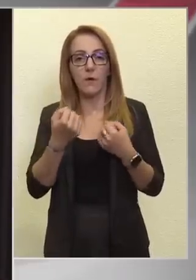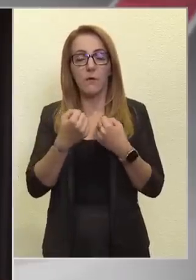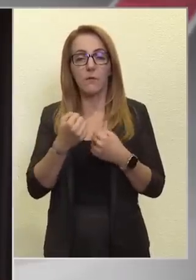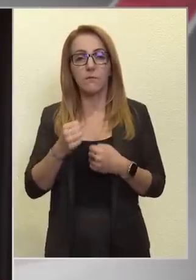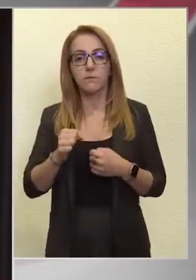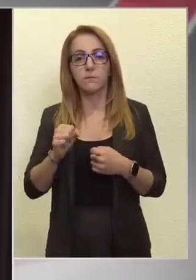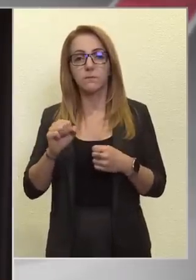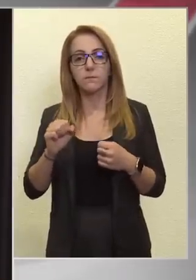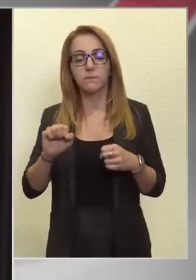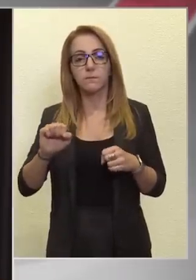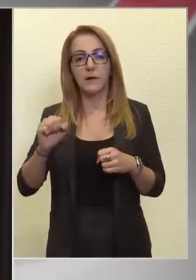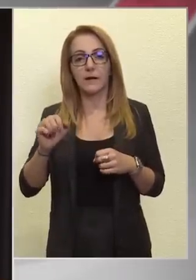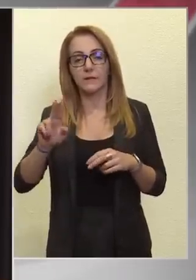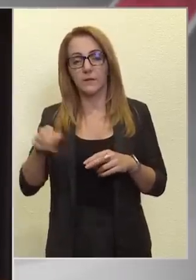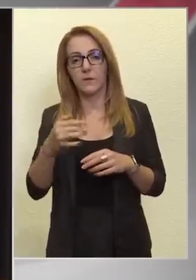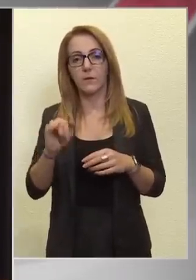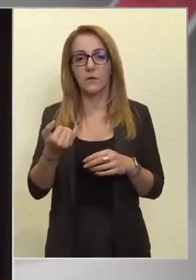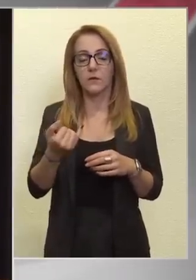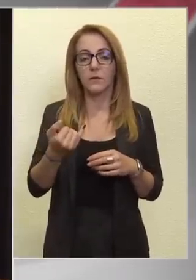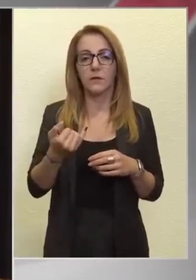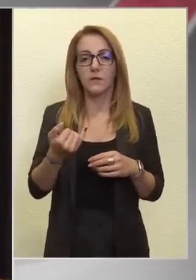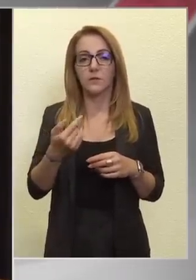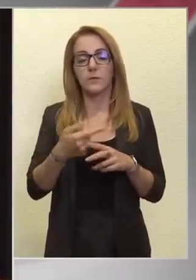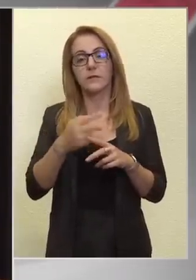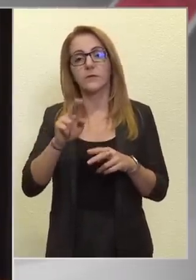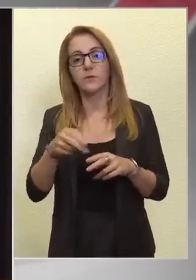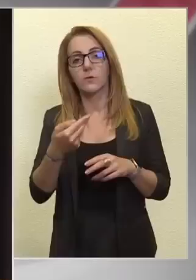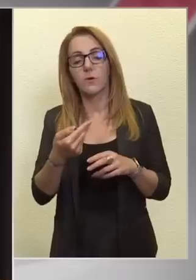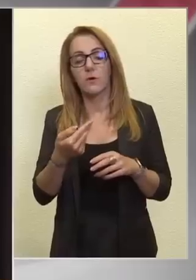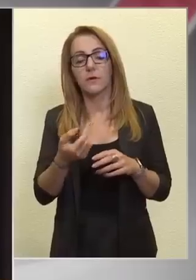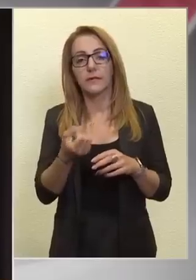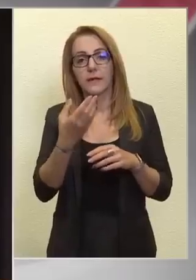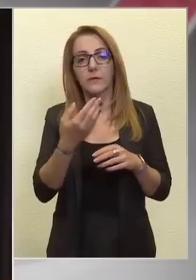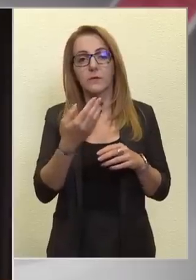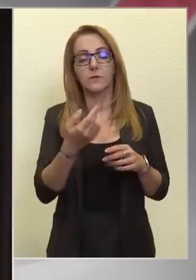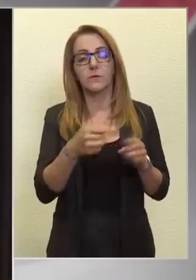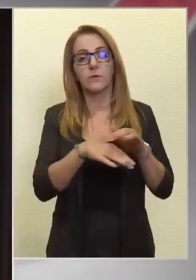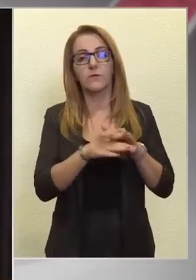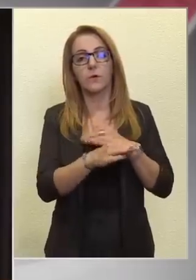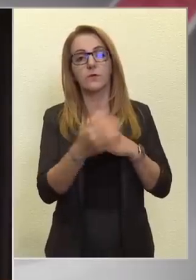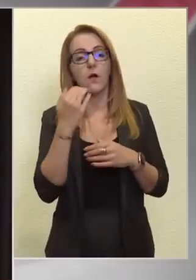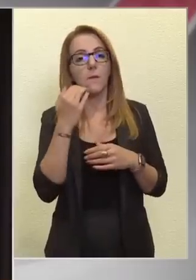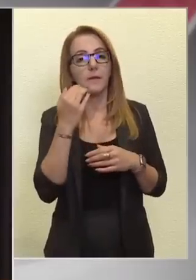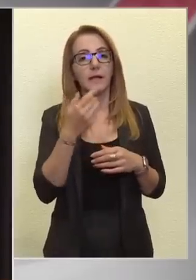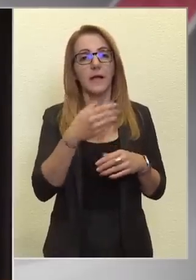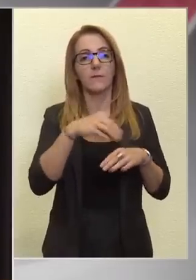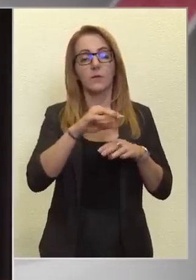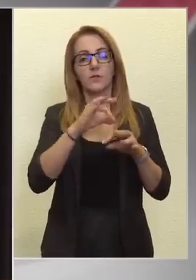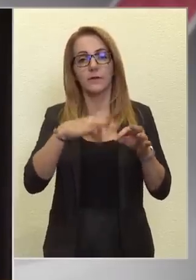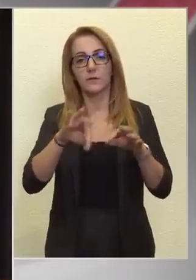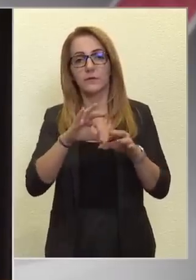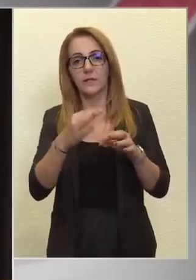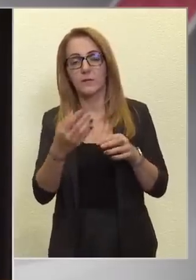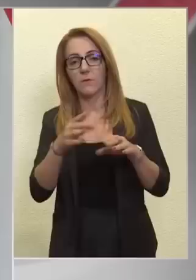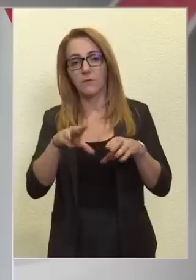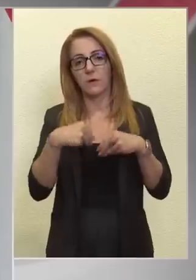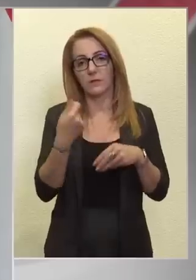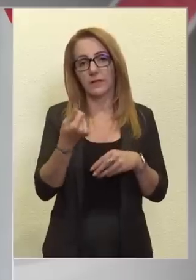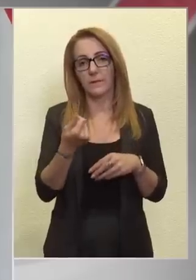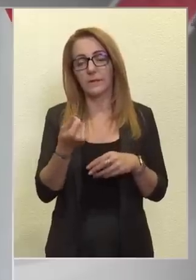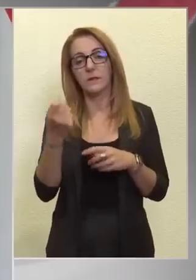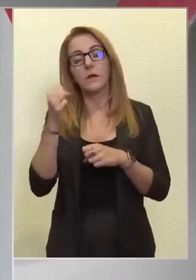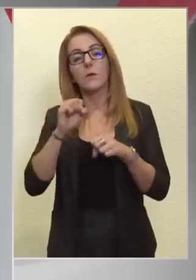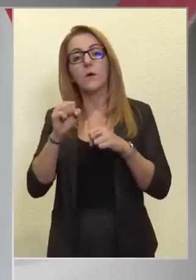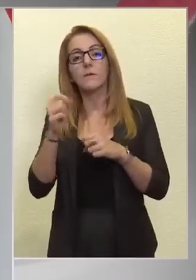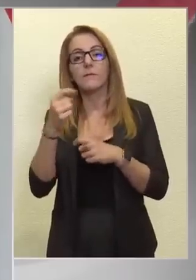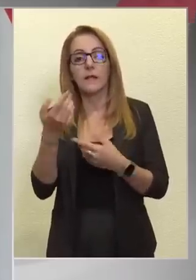politikusról is kiderült, hogy külföldről, Amerikából, illetve Svédországból fogadtak el pénzeket. Mi a kormány véleménye erről? A